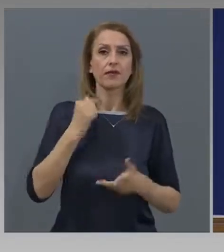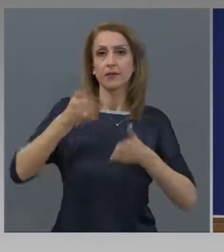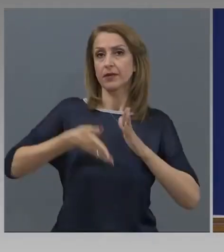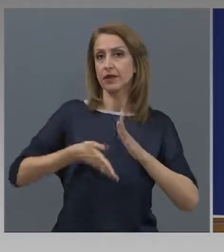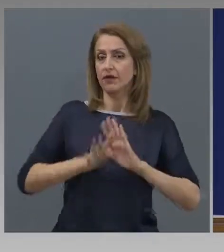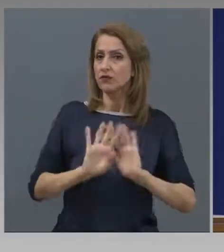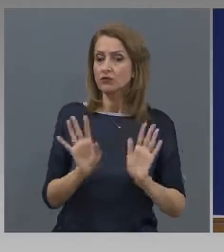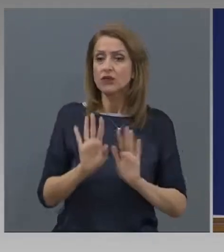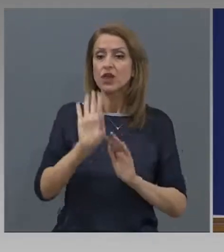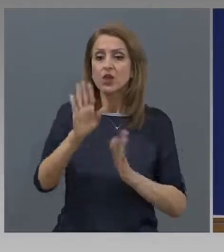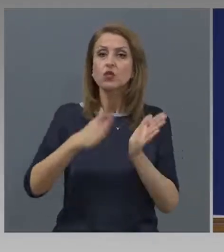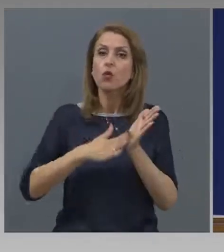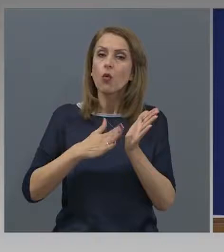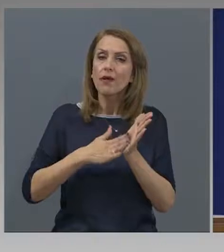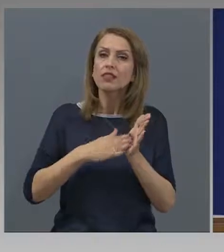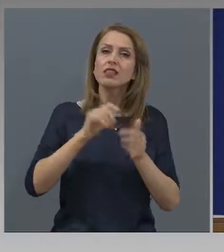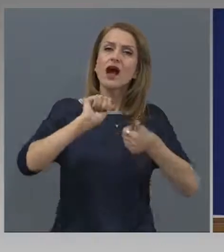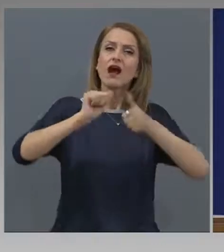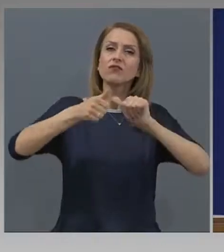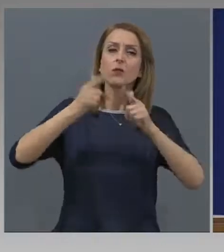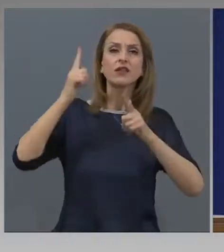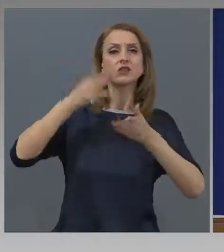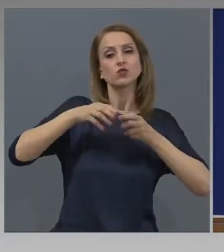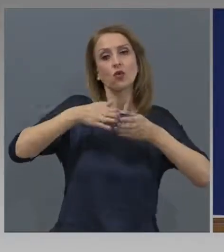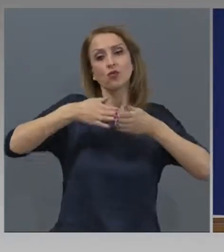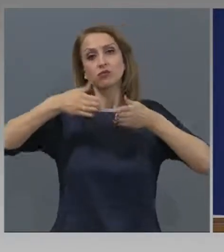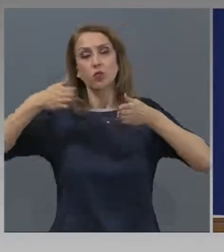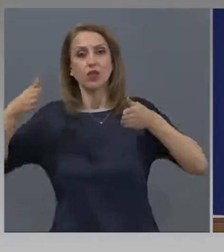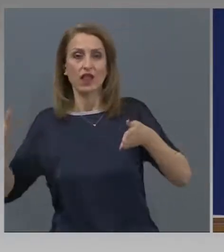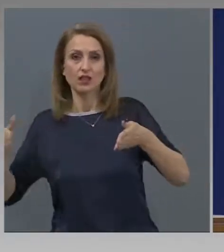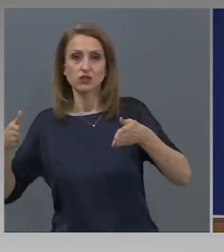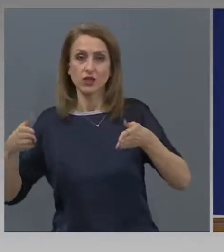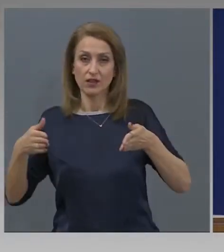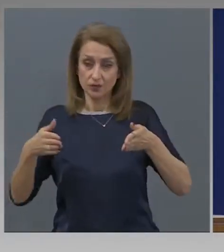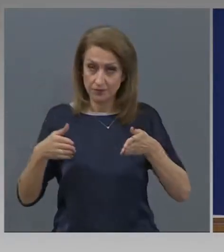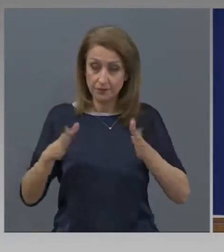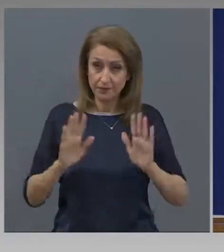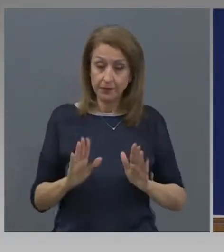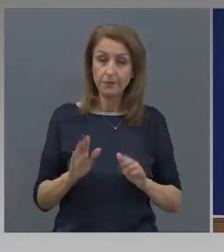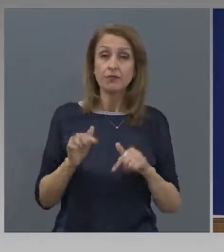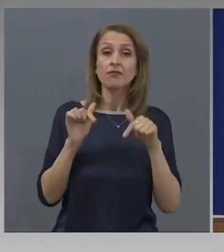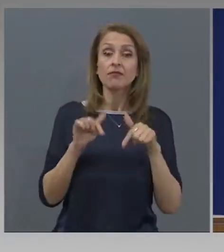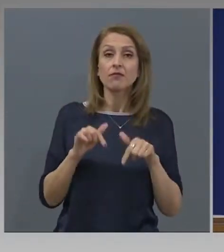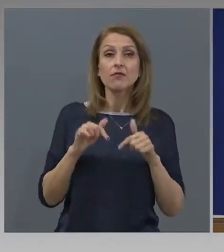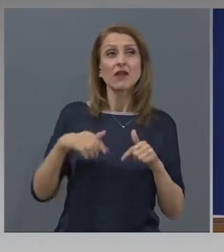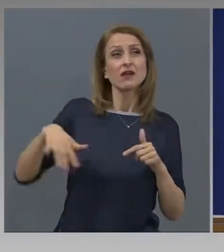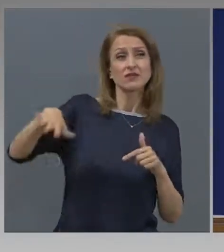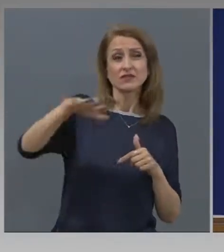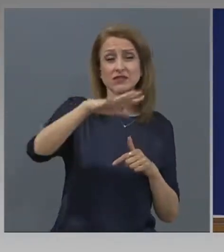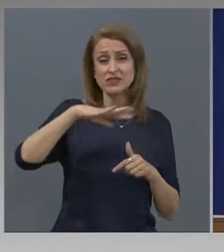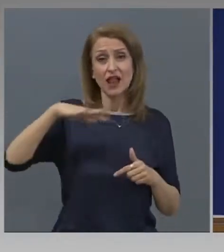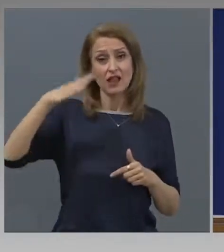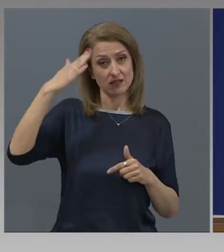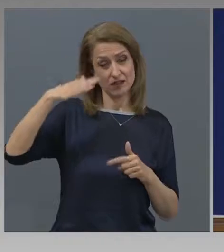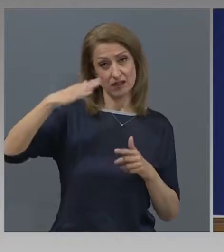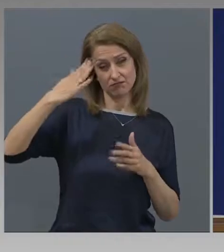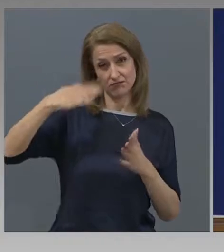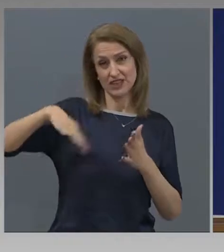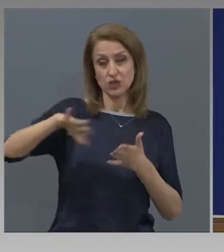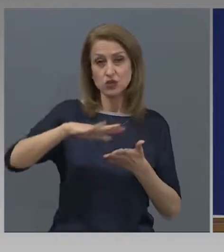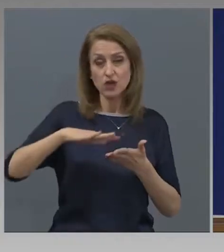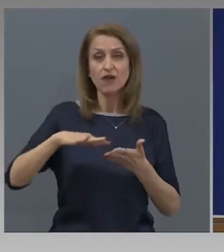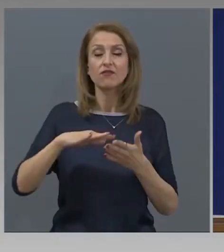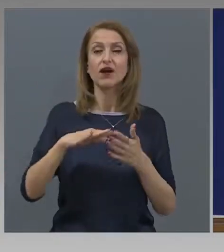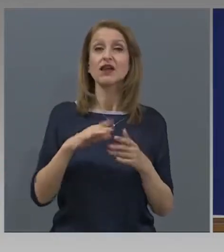техните документи ще бъдат удължени. Среднодневно колегите в Бюрата по труда в цялата страна трябва да